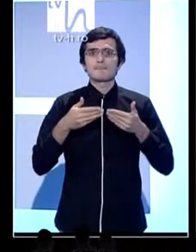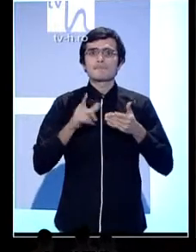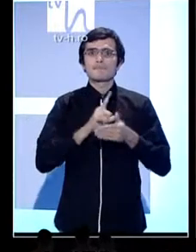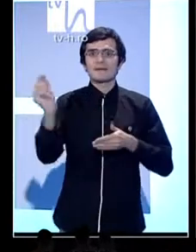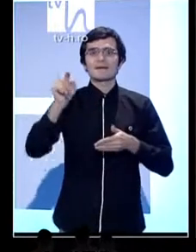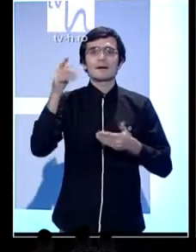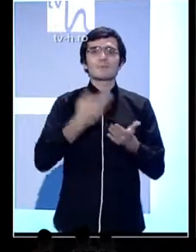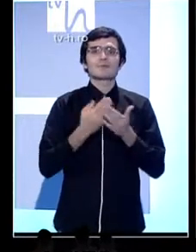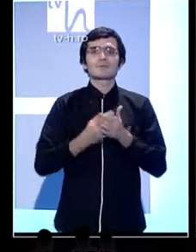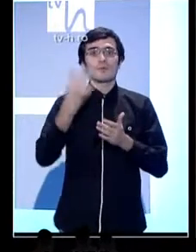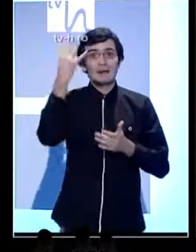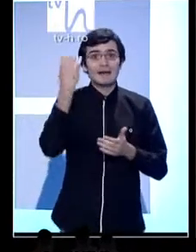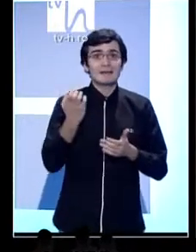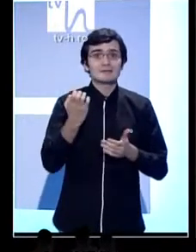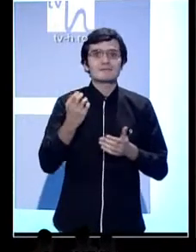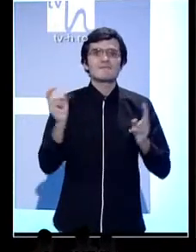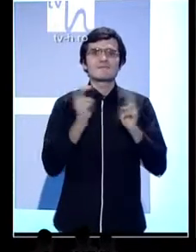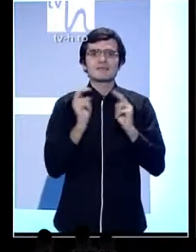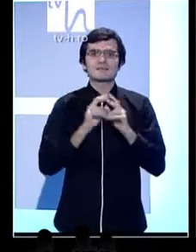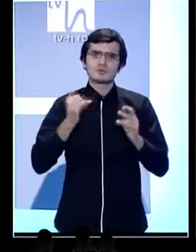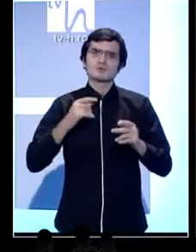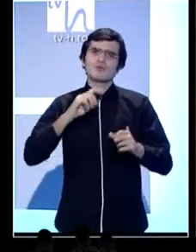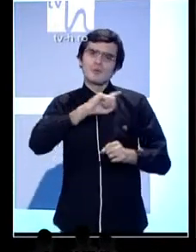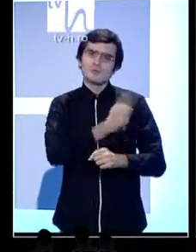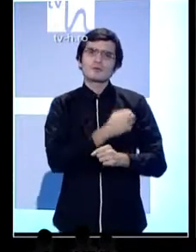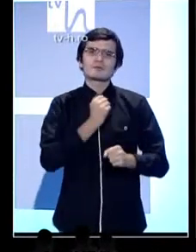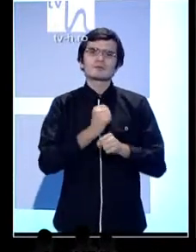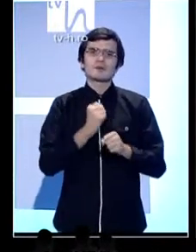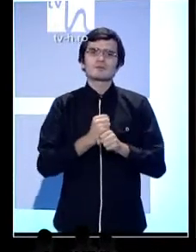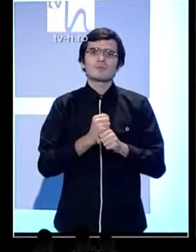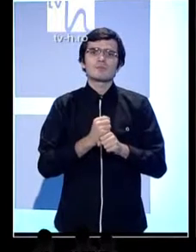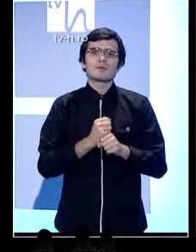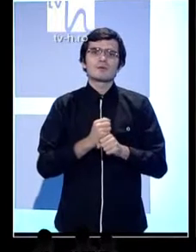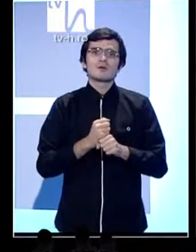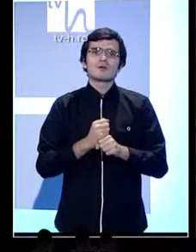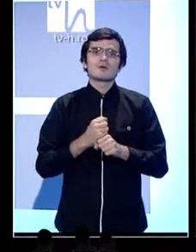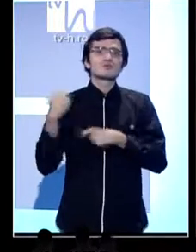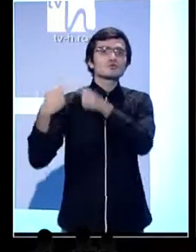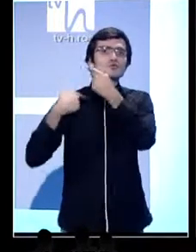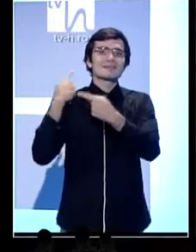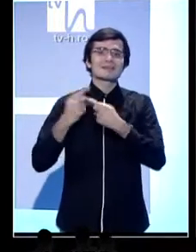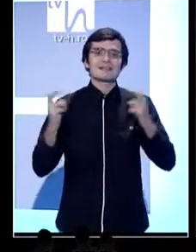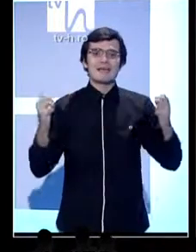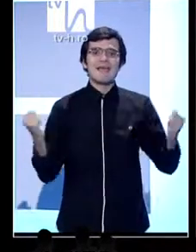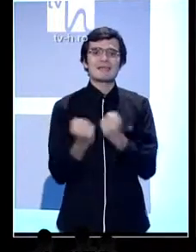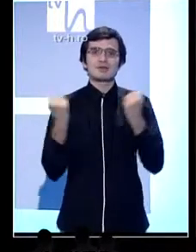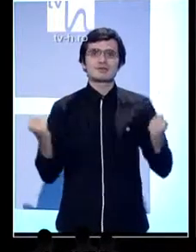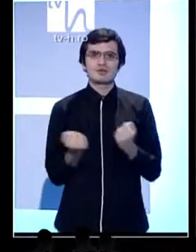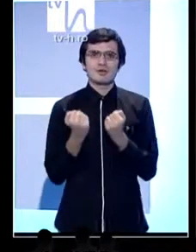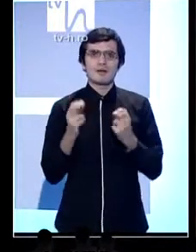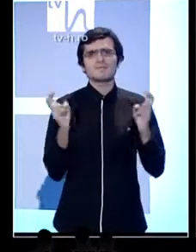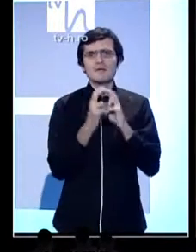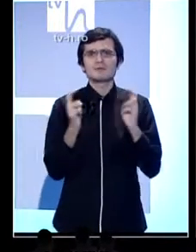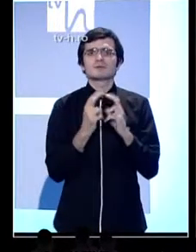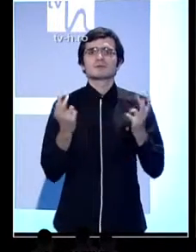creație fizică. Și atunci vom crea energie alternativă, să nu ne mai batem șoc de natura asta. Deci omenirea se află